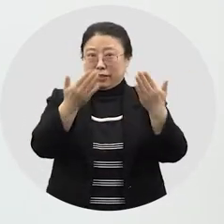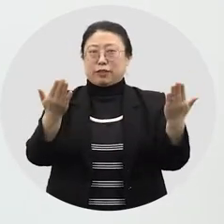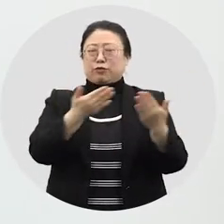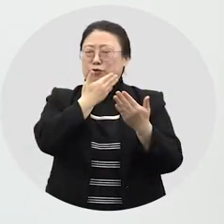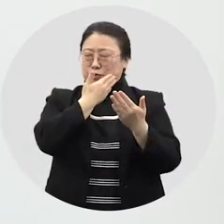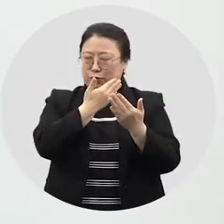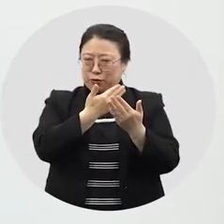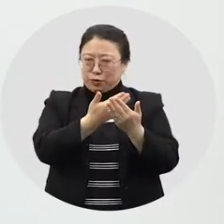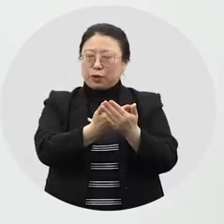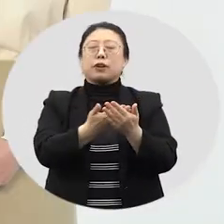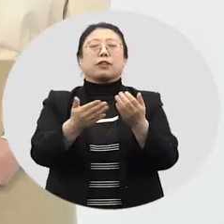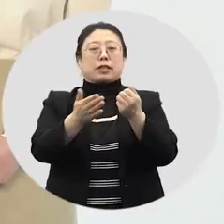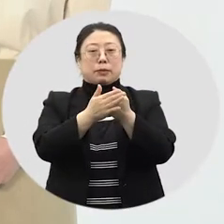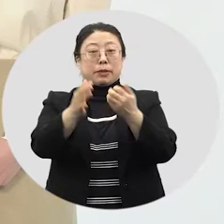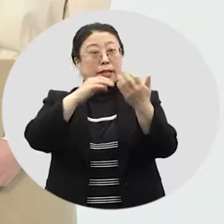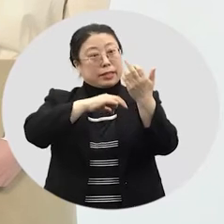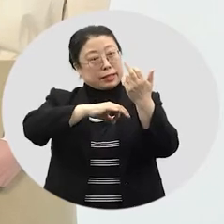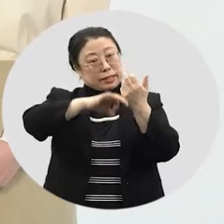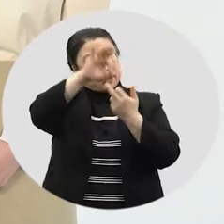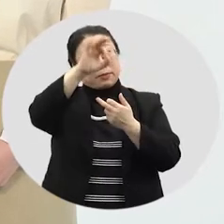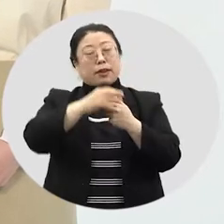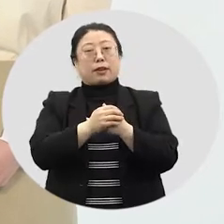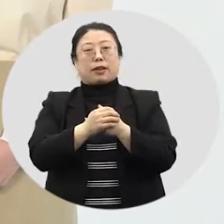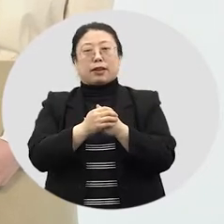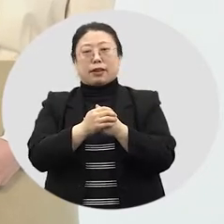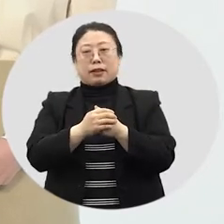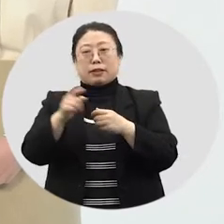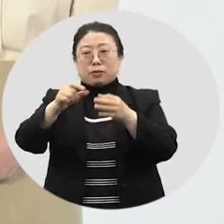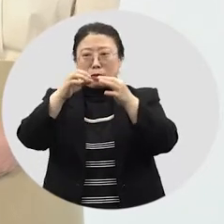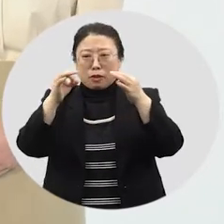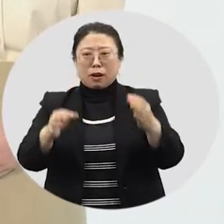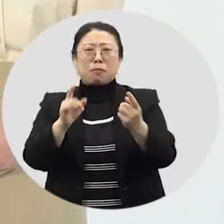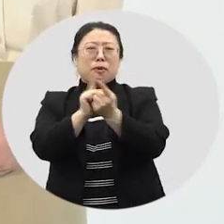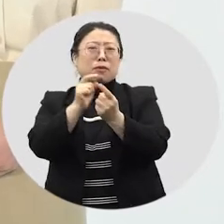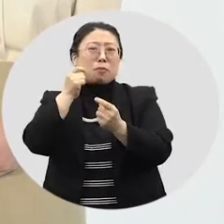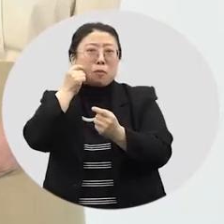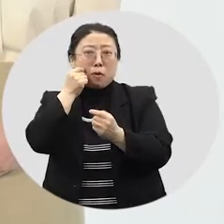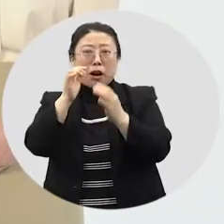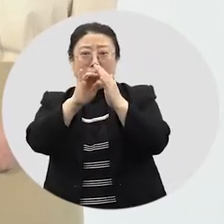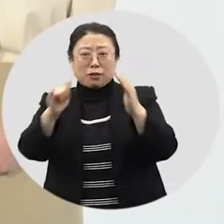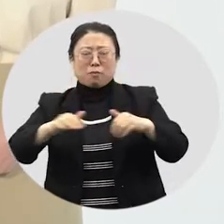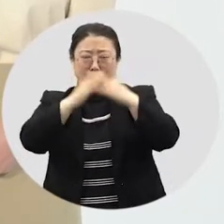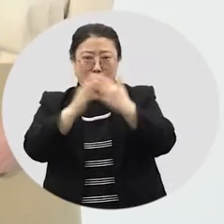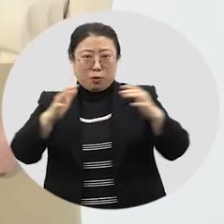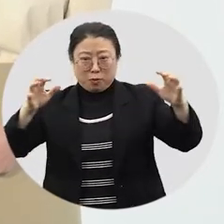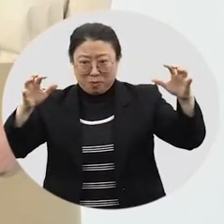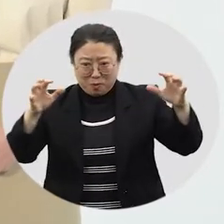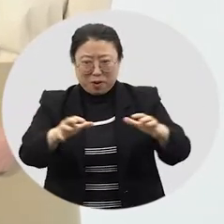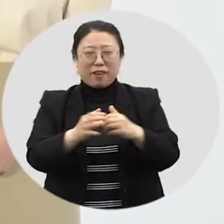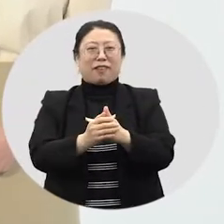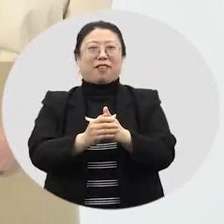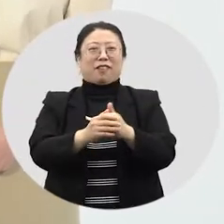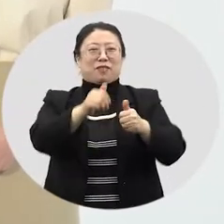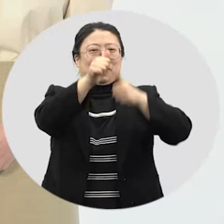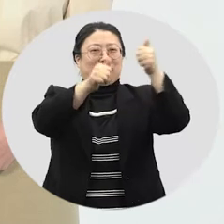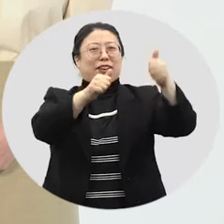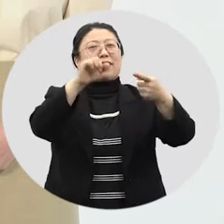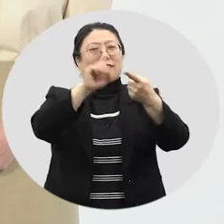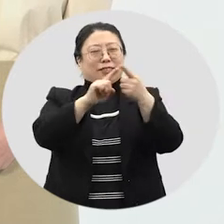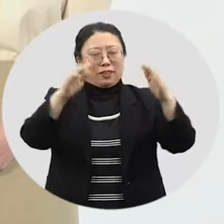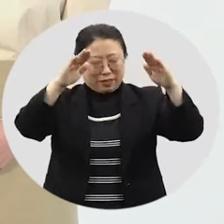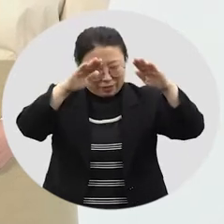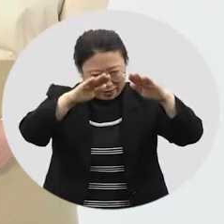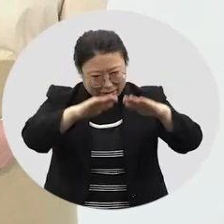아주 중요했어요. 그래서 설날 아침에는 그동안 모이지 못했던 가족이 모두 모여서 조상에 대한